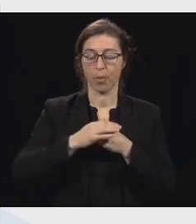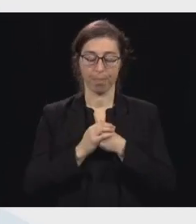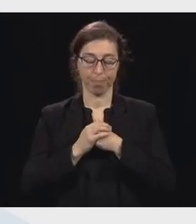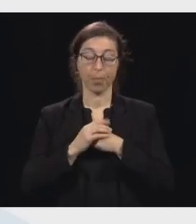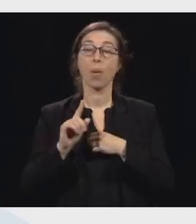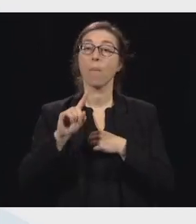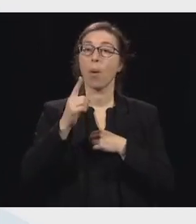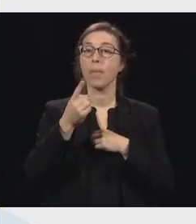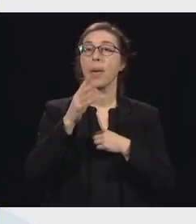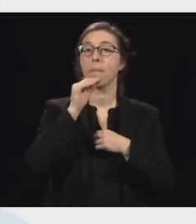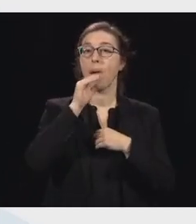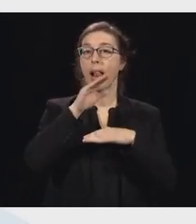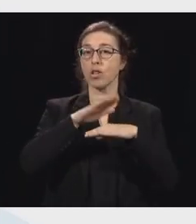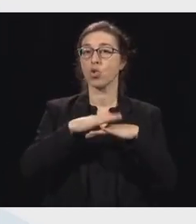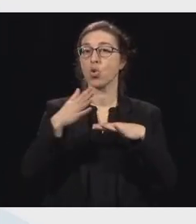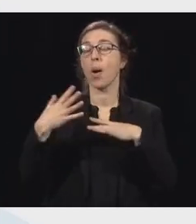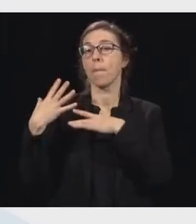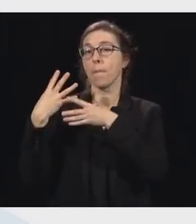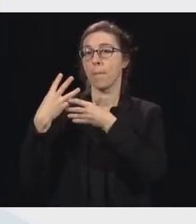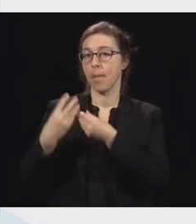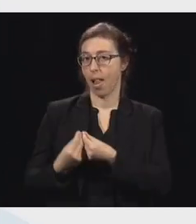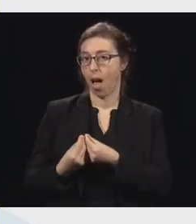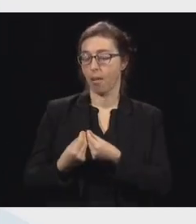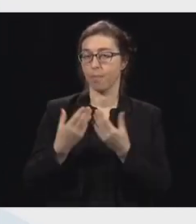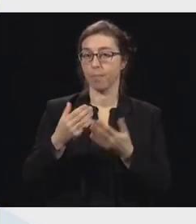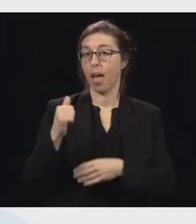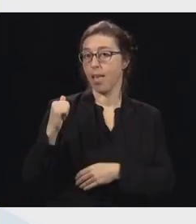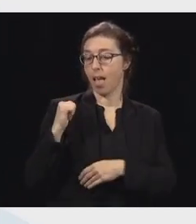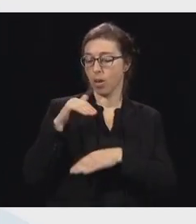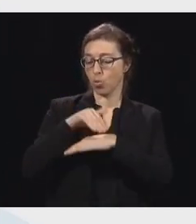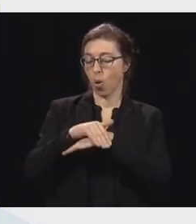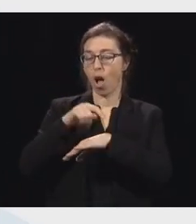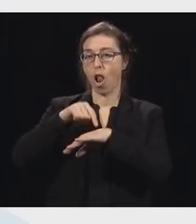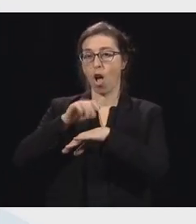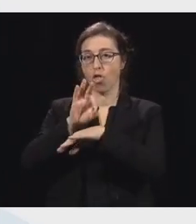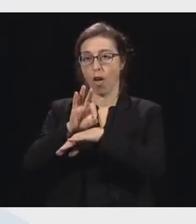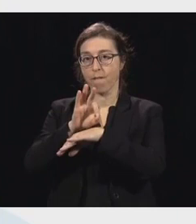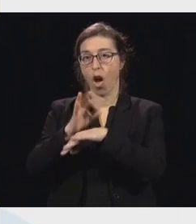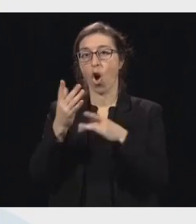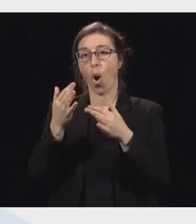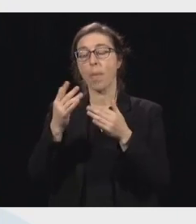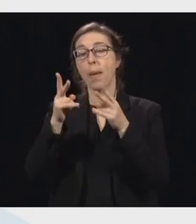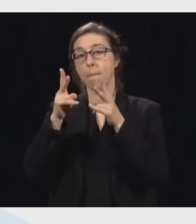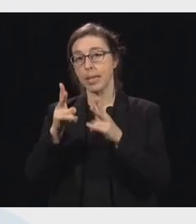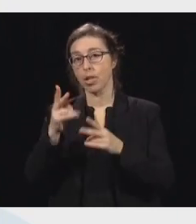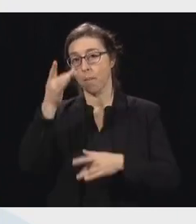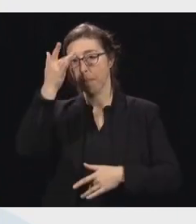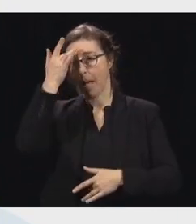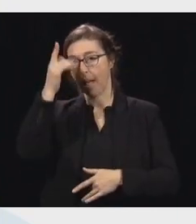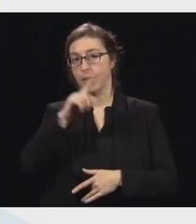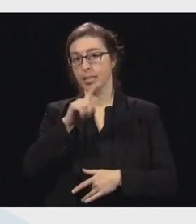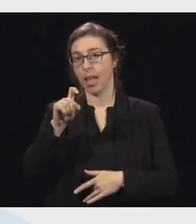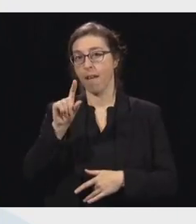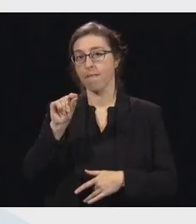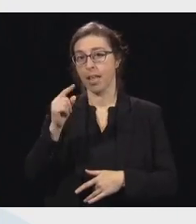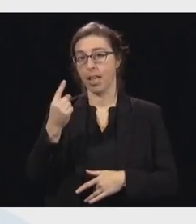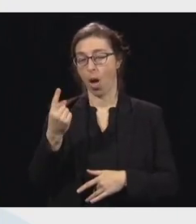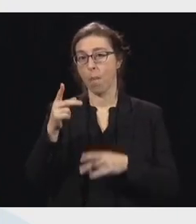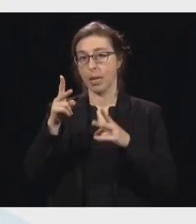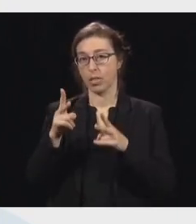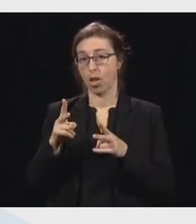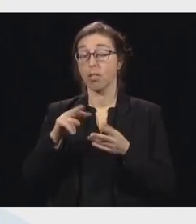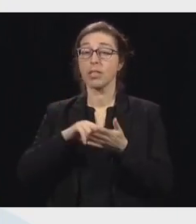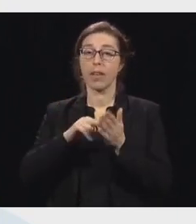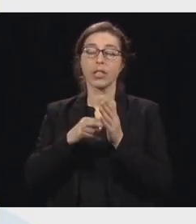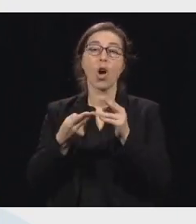D'abord, on commence par le bilan. Hier, à 21 heures, il y avait 121 cas de personnes infectées. C'est donc